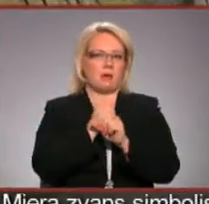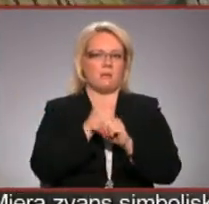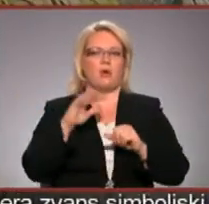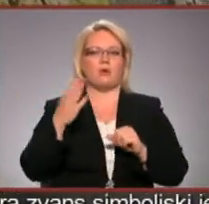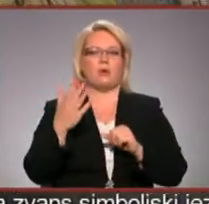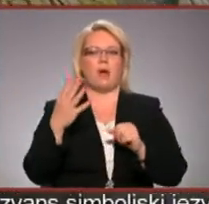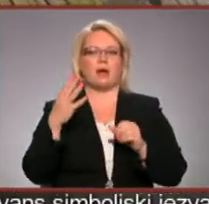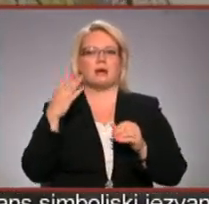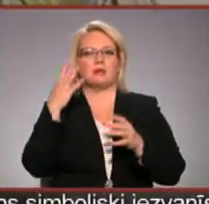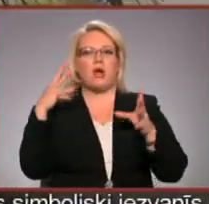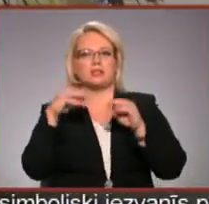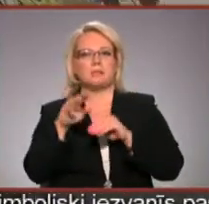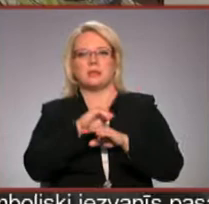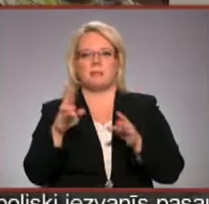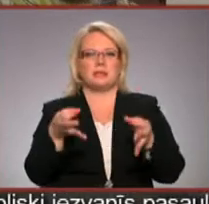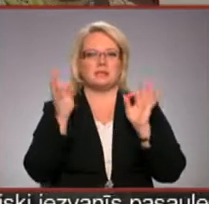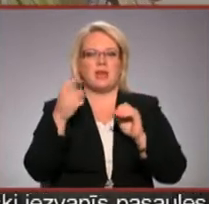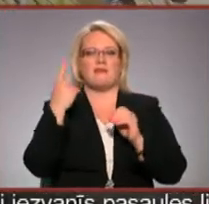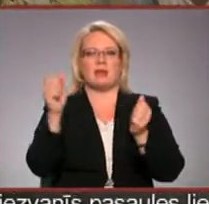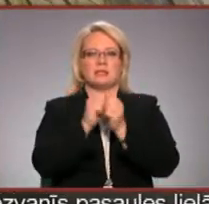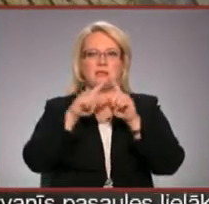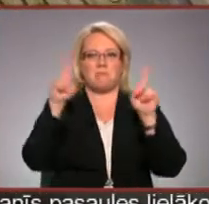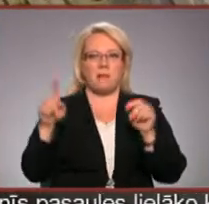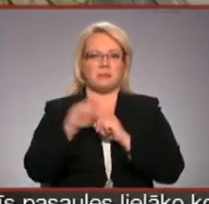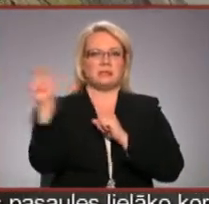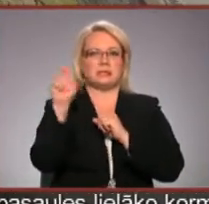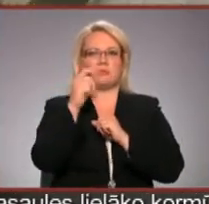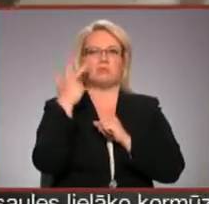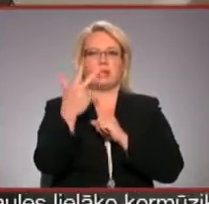koncepcija nebija svarīgi. Tikai viens papīra laukums uz trījiem.